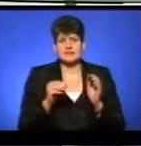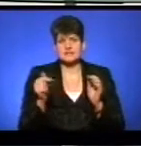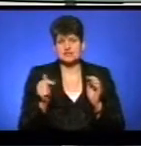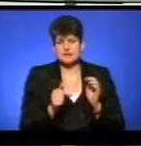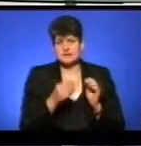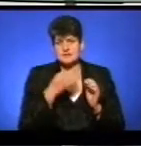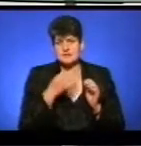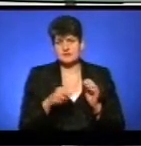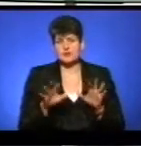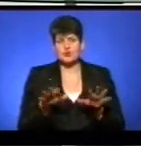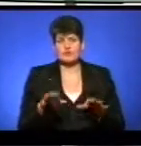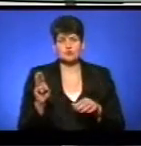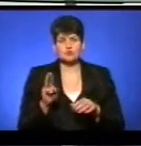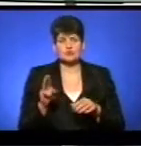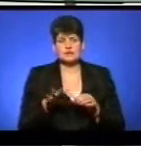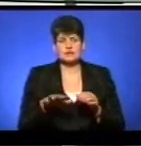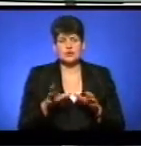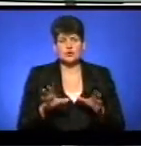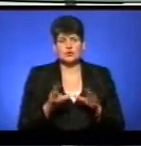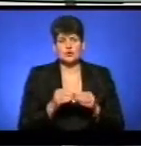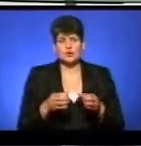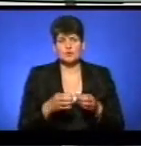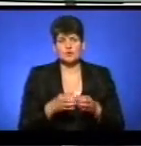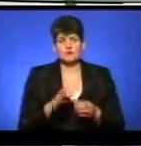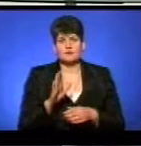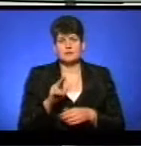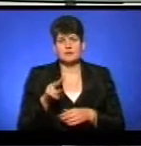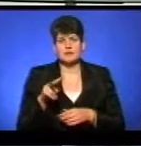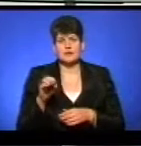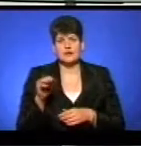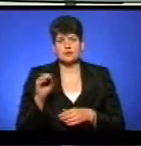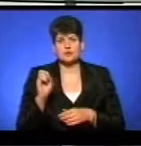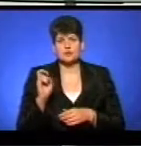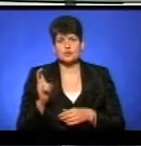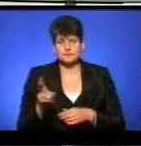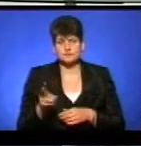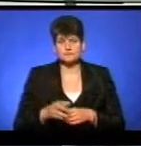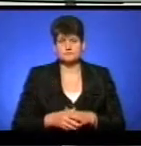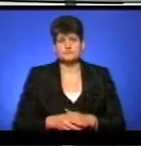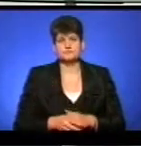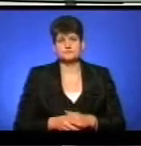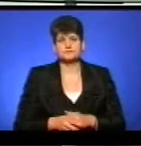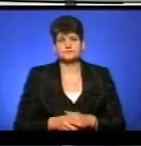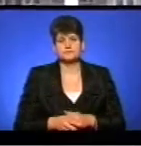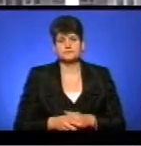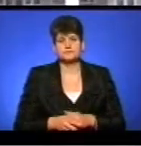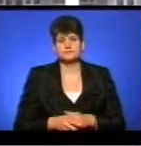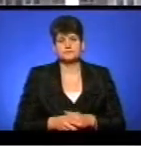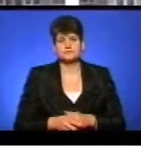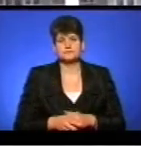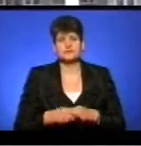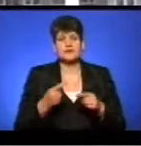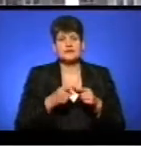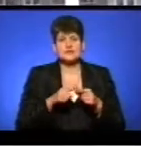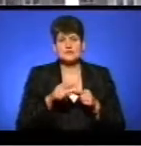повідомив голова Шумської територіальної об'єднаної громади Володимир Плетюк. Детальніше у сюжеті Богдана Буденчука. Це